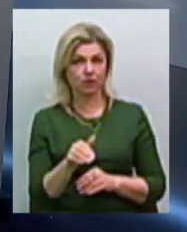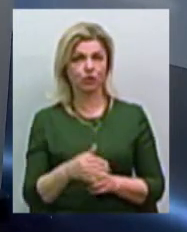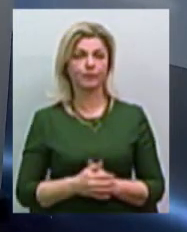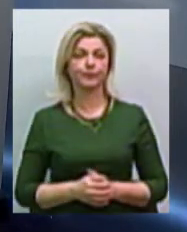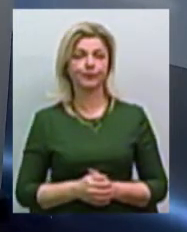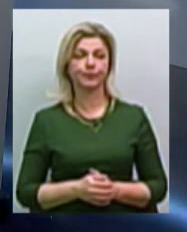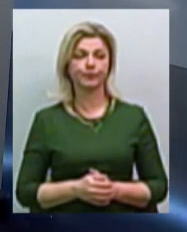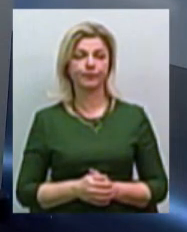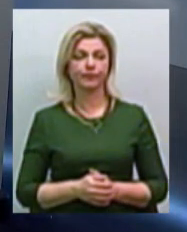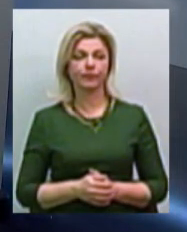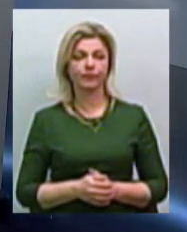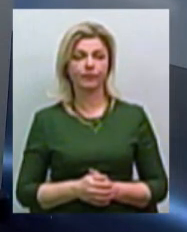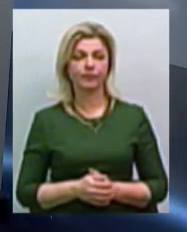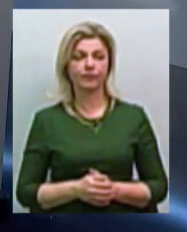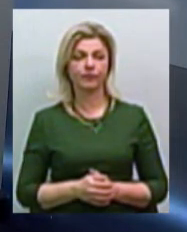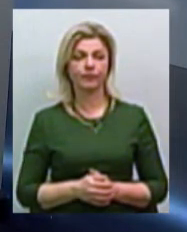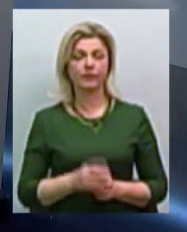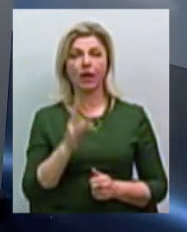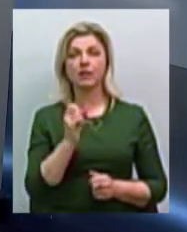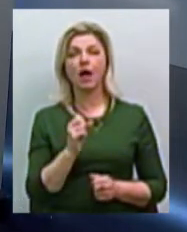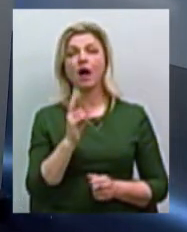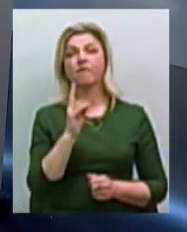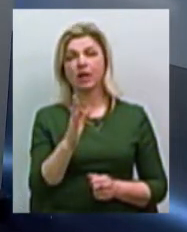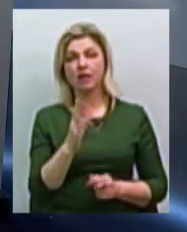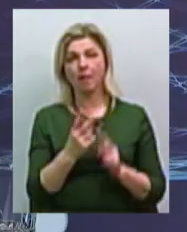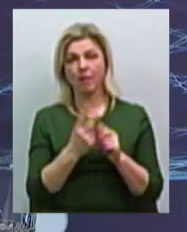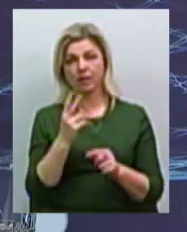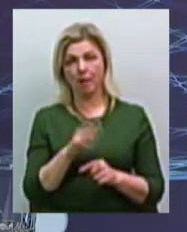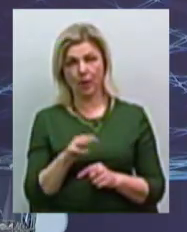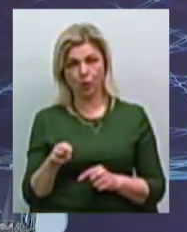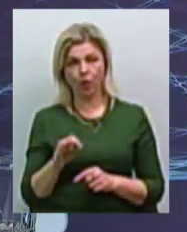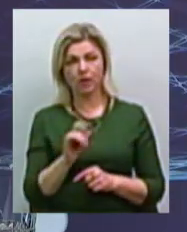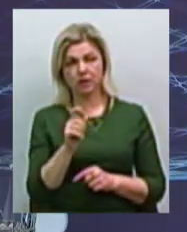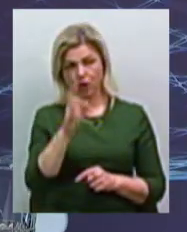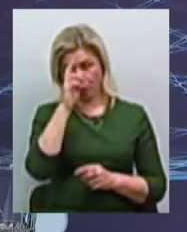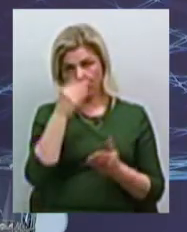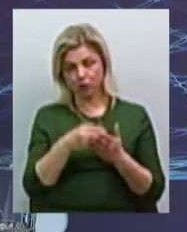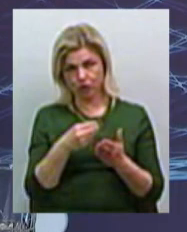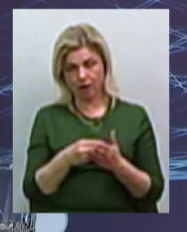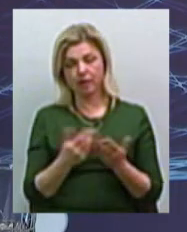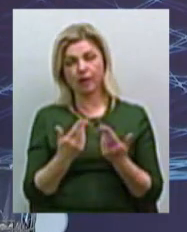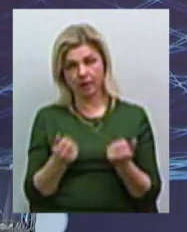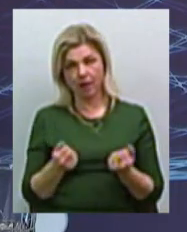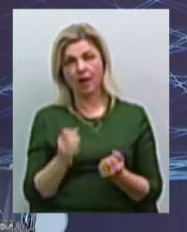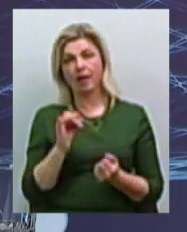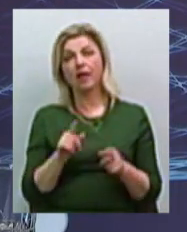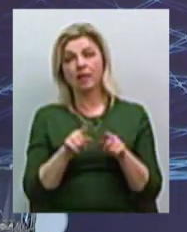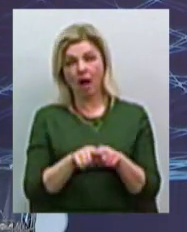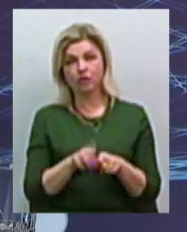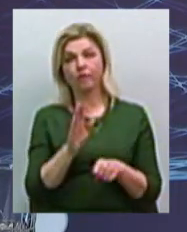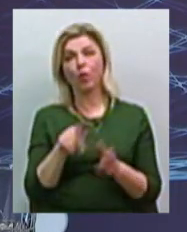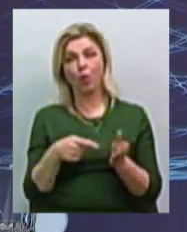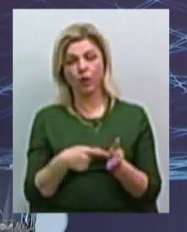І на квартиру 1,5 мільйона. Це з областного бюджету, так? Обязательно. І також в городі,